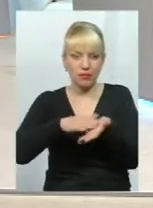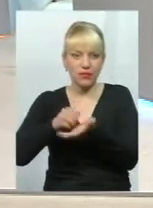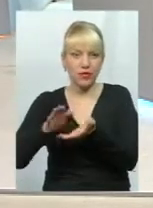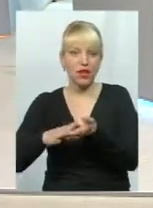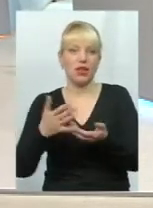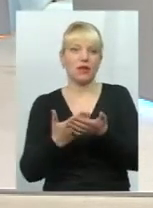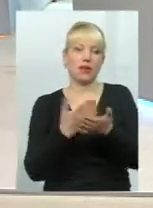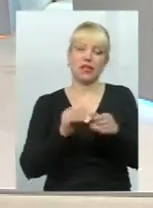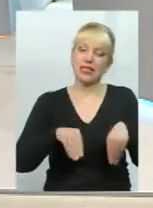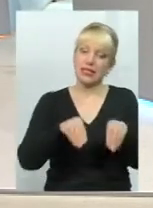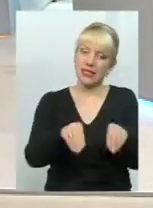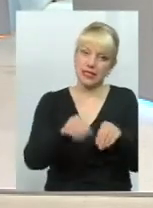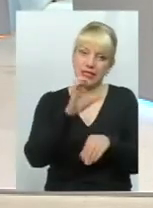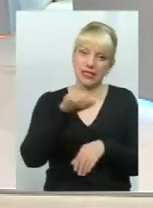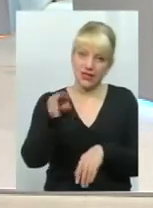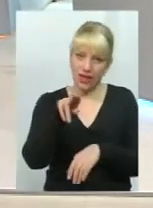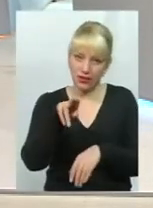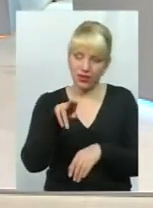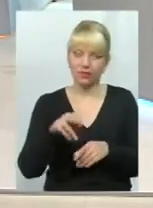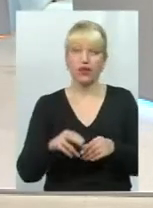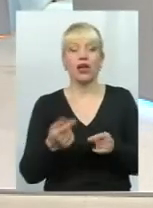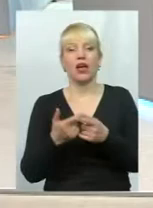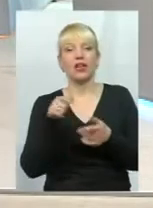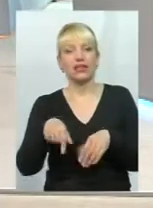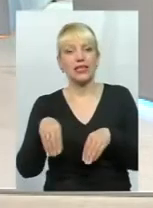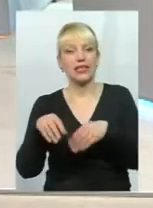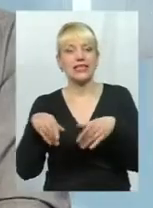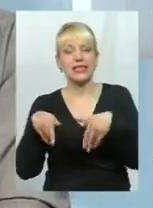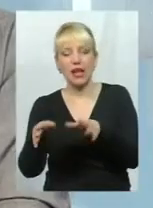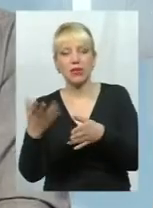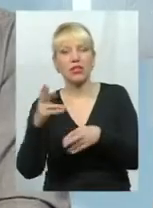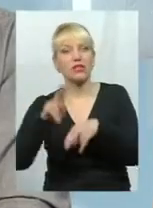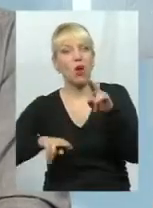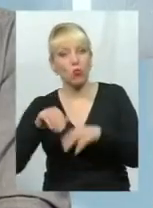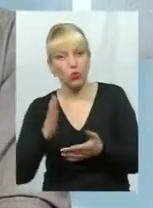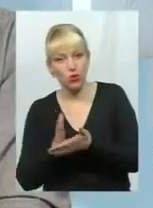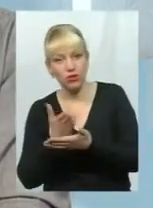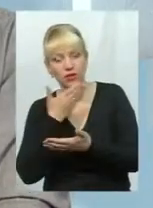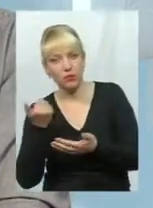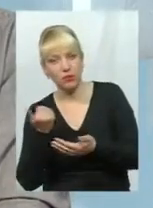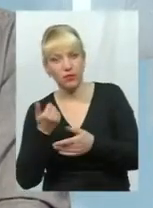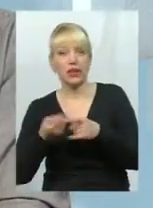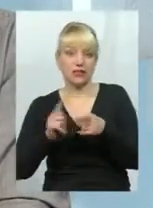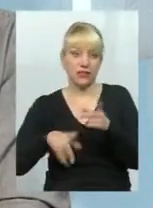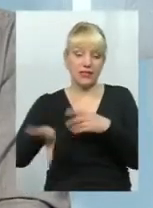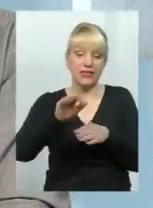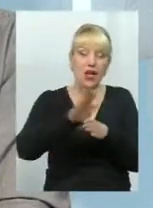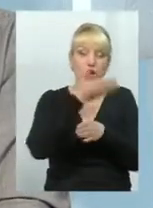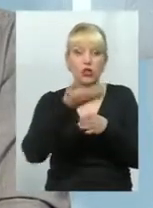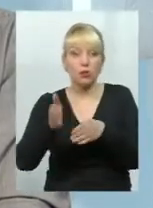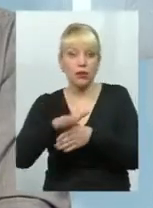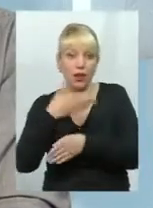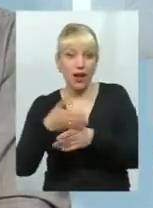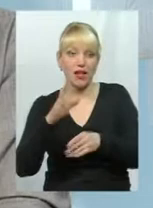садівництва, садовогородніх товарис, там забиваються землі, які забудовані, не забудовані. І оце все розпреділяється. Потім